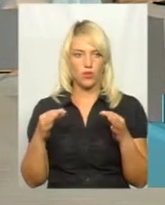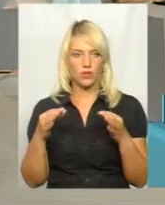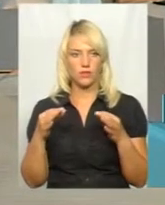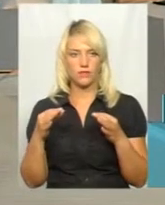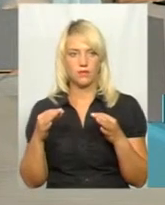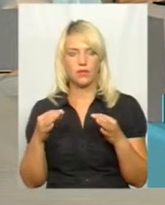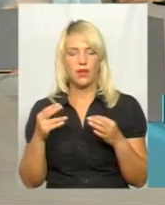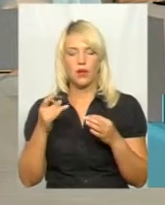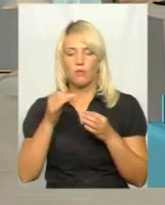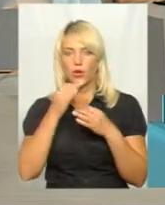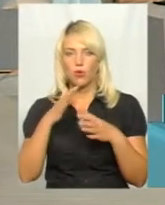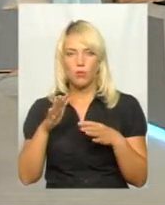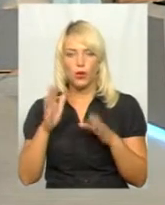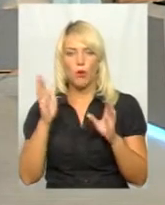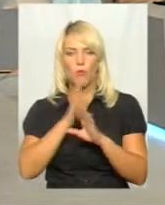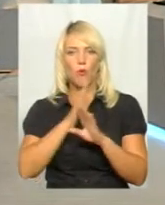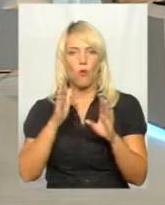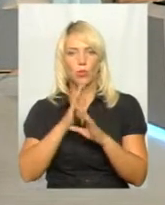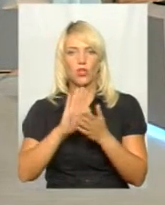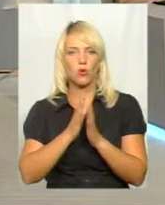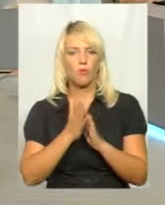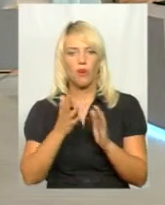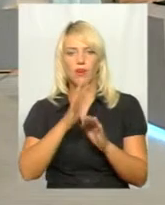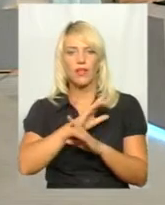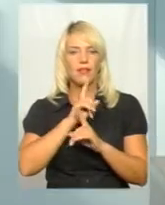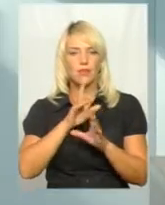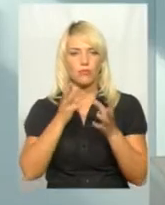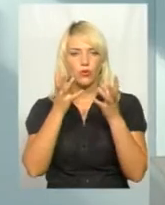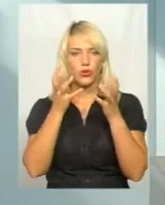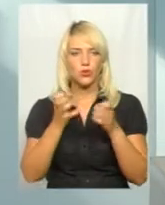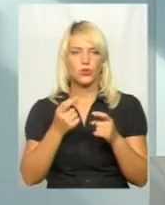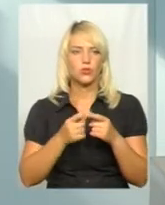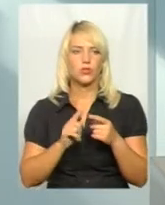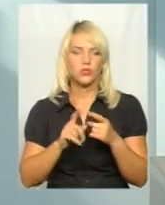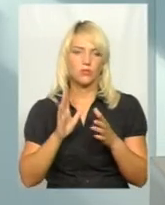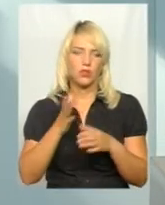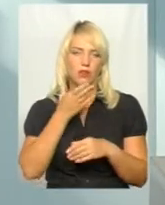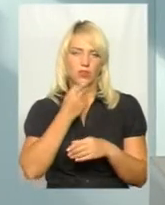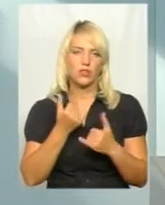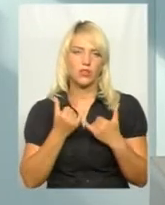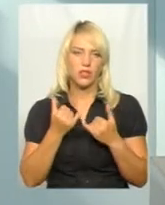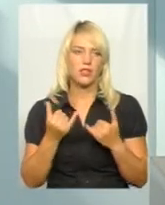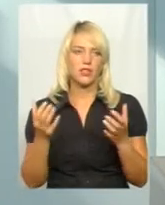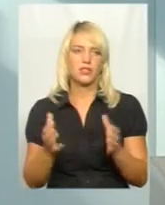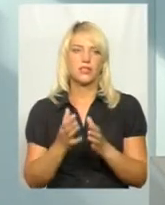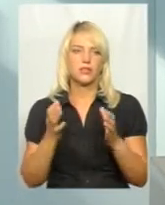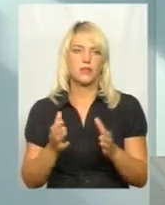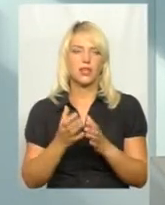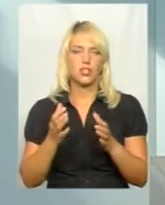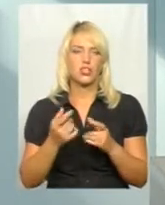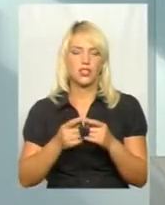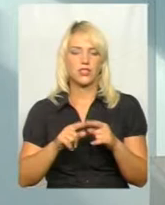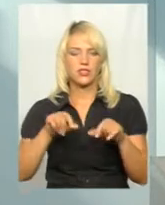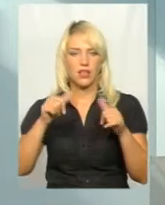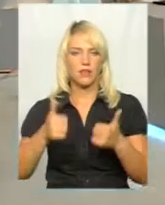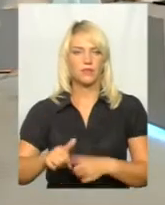будь-яких погодних умовах, вона не тоскніє все, так що це теж досить гарно для збереження його зовнішнього вигляду на довгі